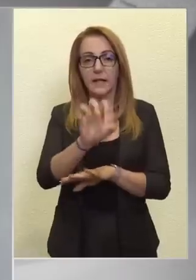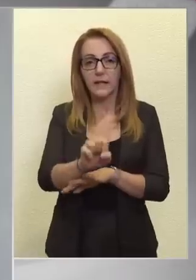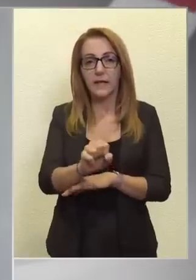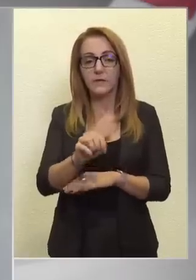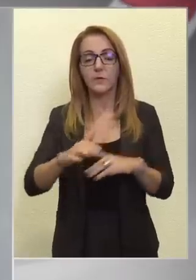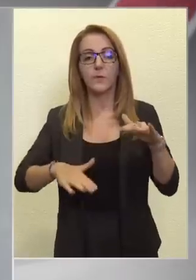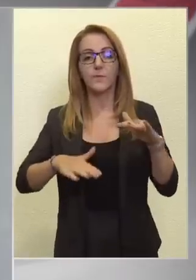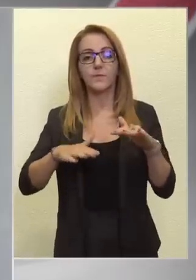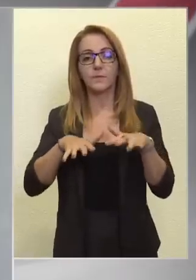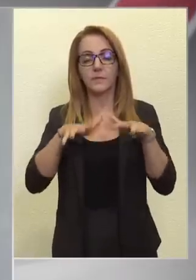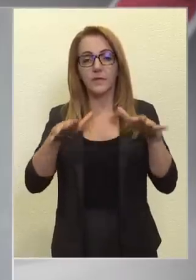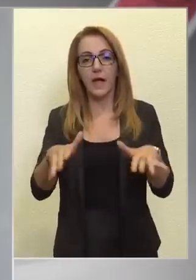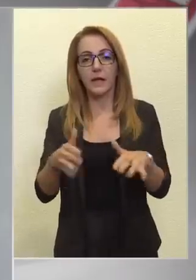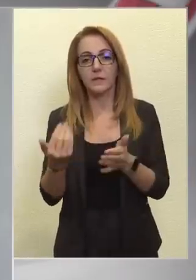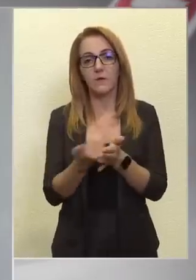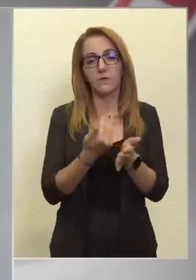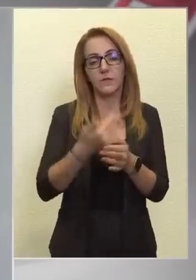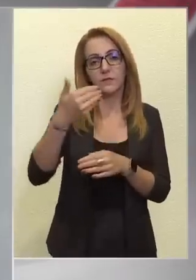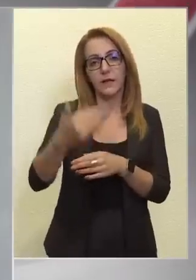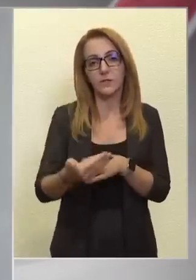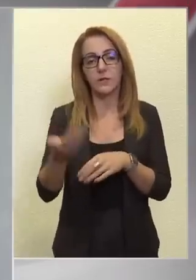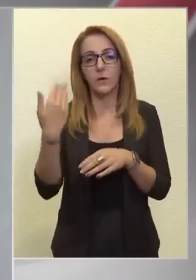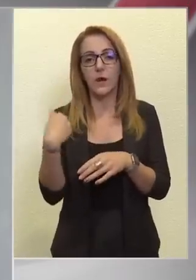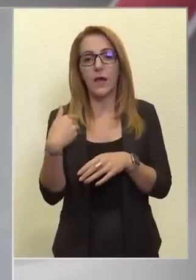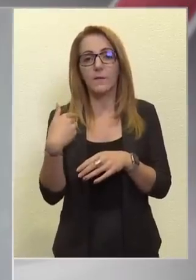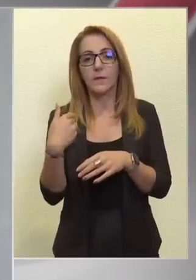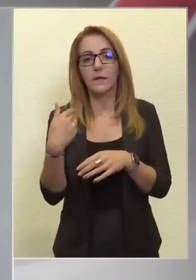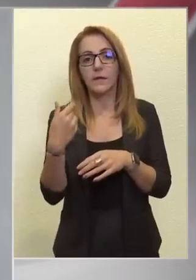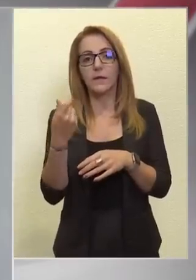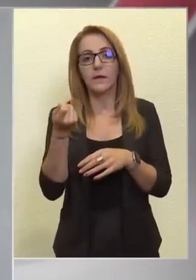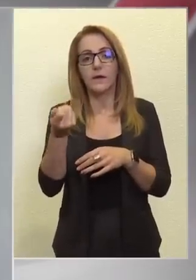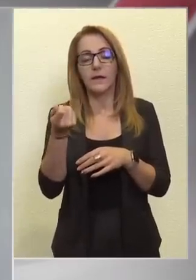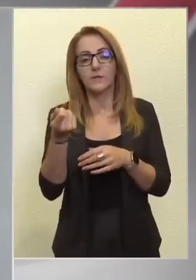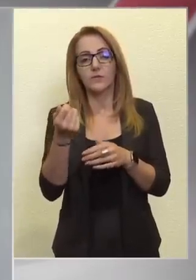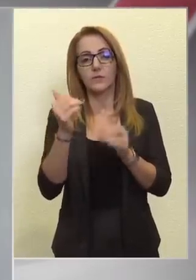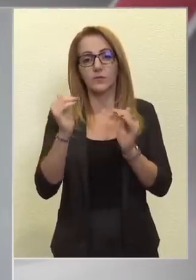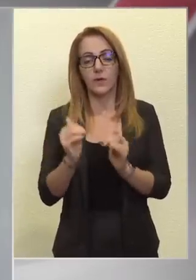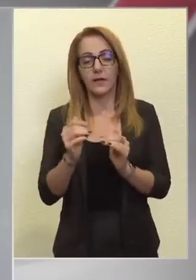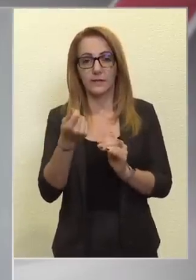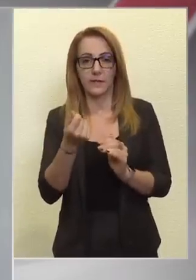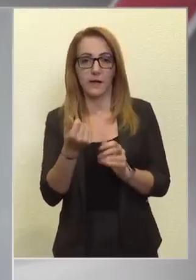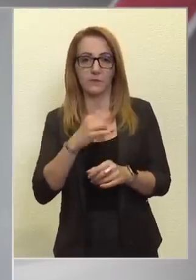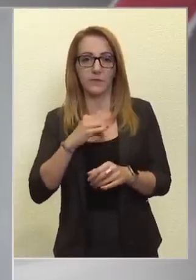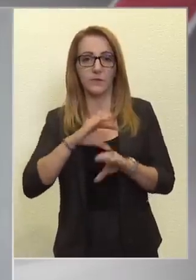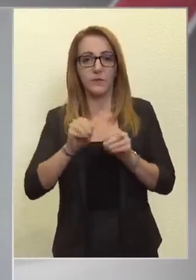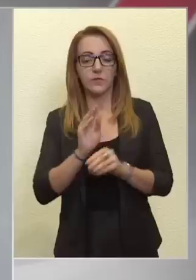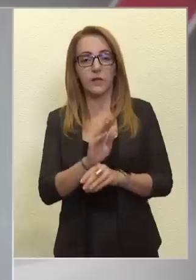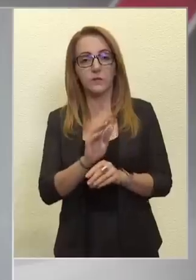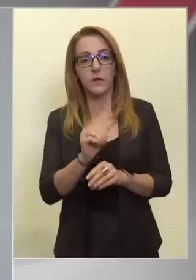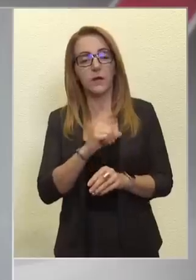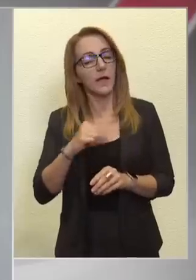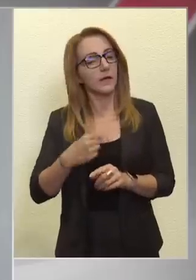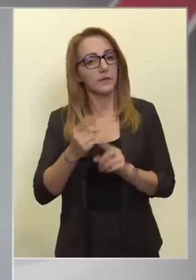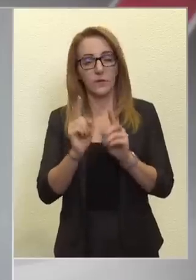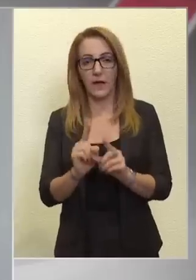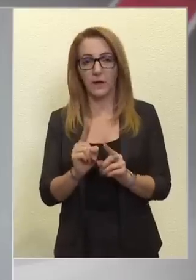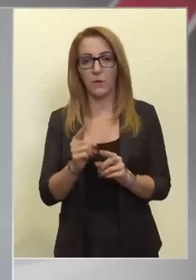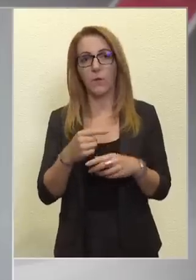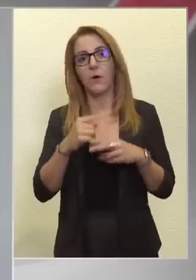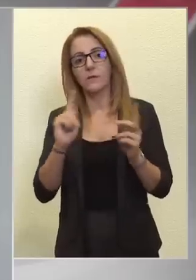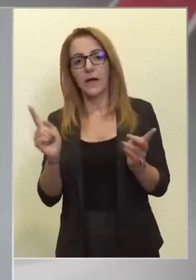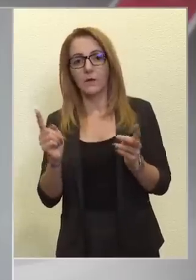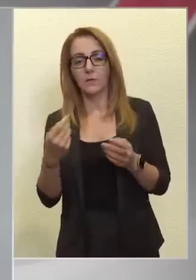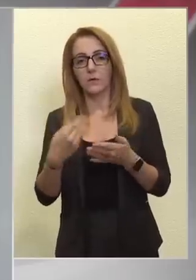átlagfogyasztásig a korábbi rezi csökkentett árakat biztosítja a családoknak. Ez egyedülálló, nálunk lényegesen gazdagabb